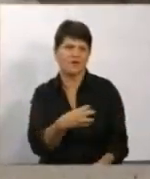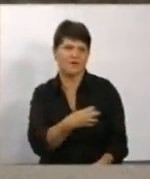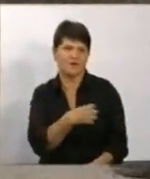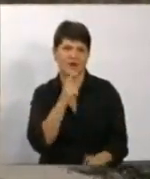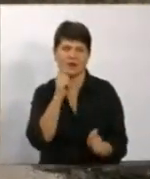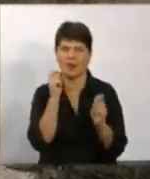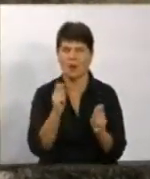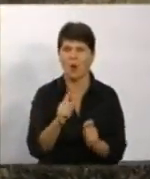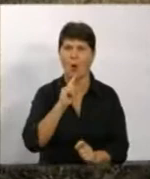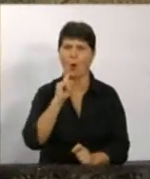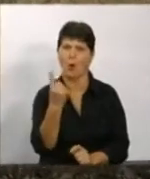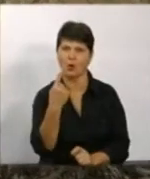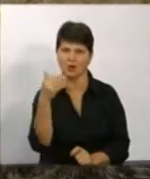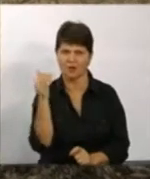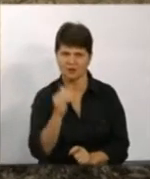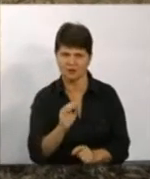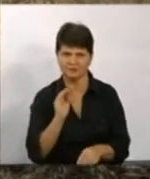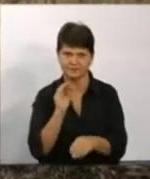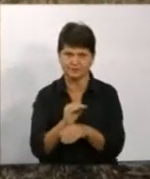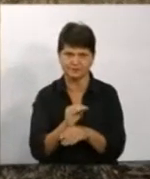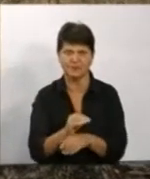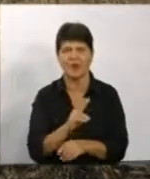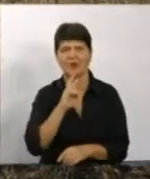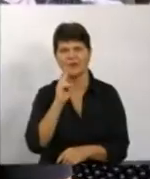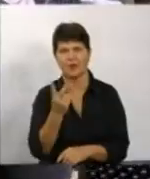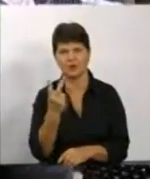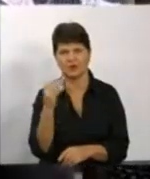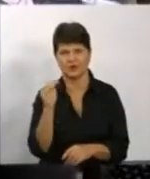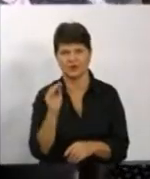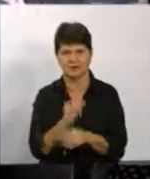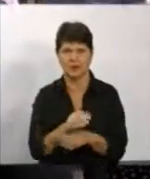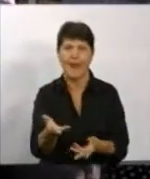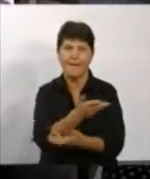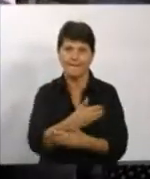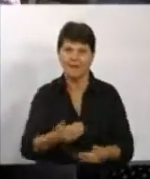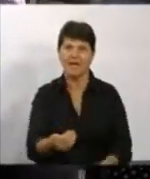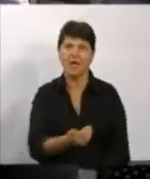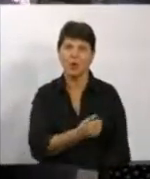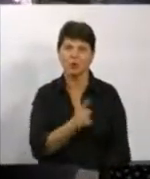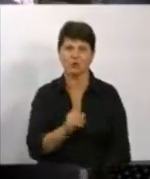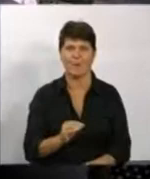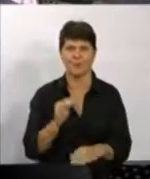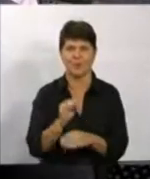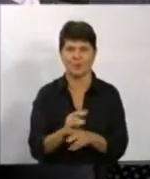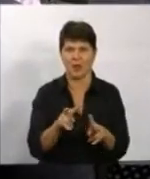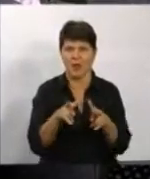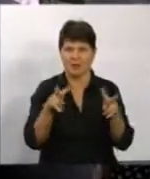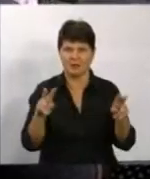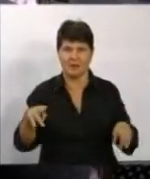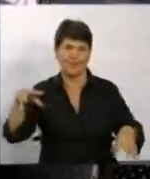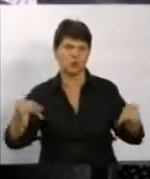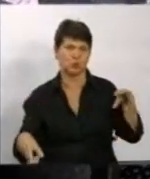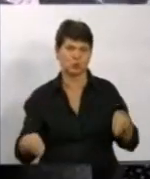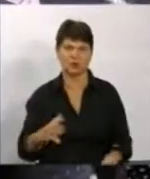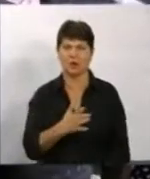якщо на один рік, то одну тисячу, на два роки – дві тисячі. Ми хочемо, щоб доплатили так, як сусіди